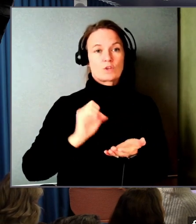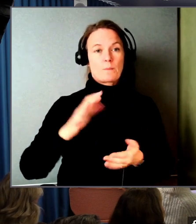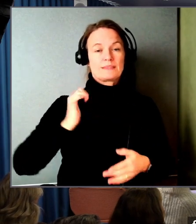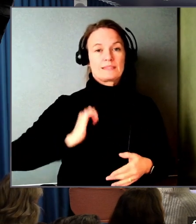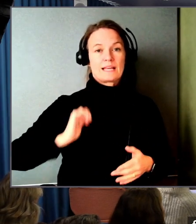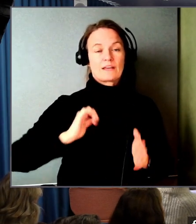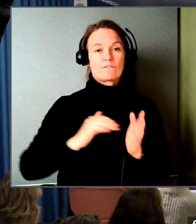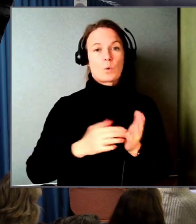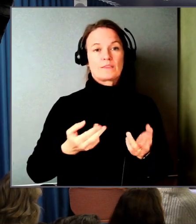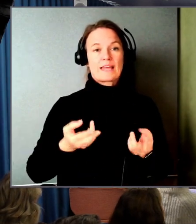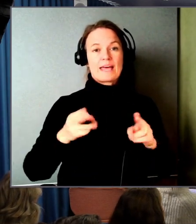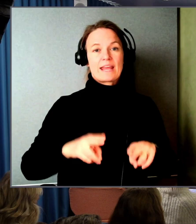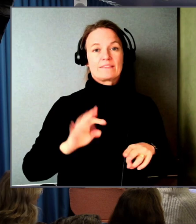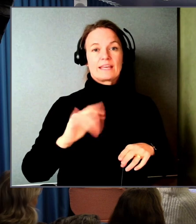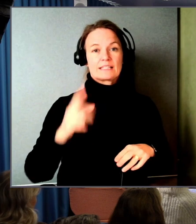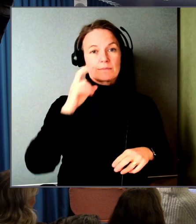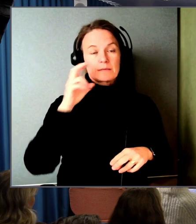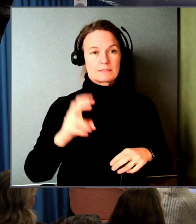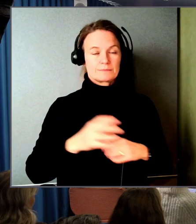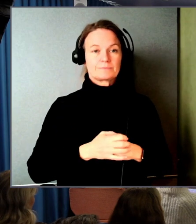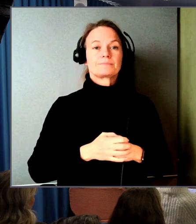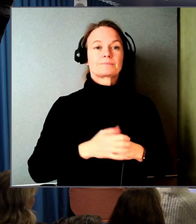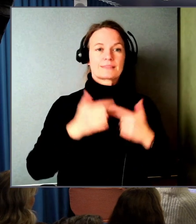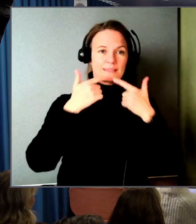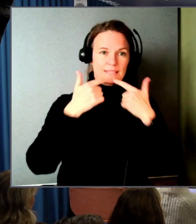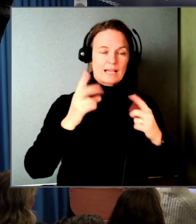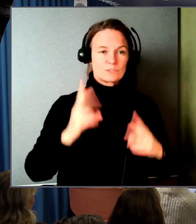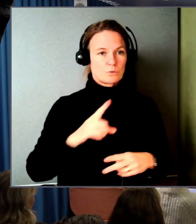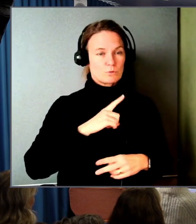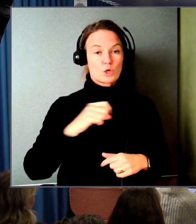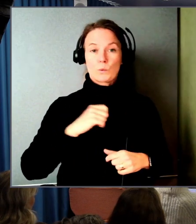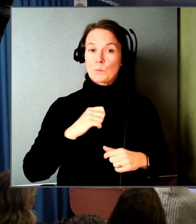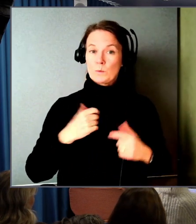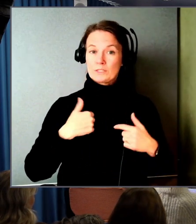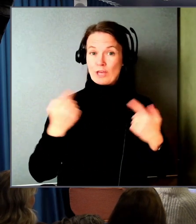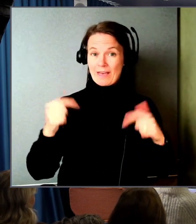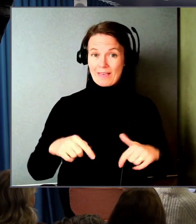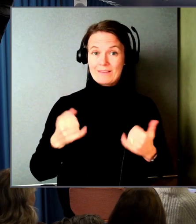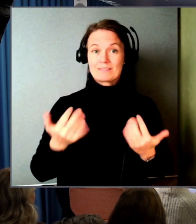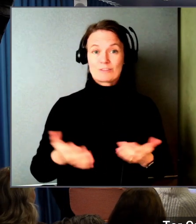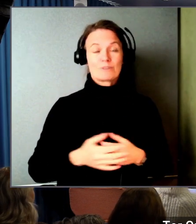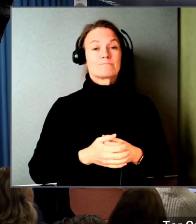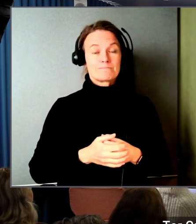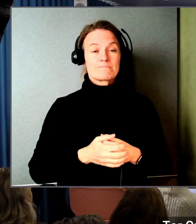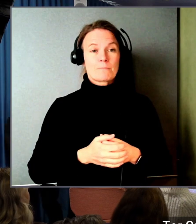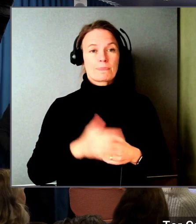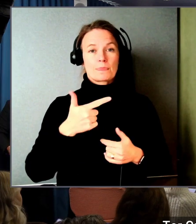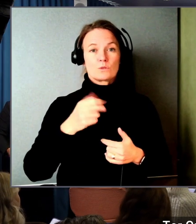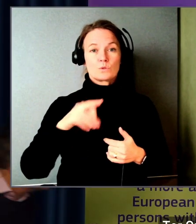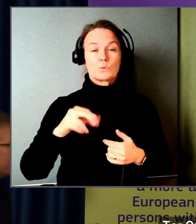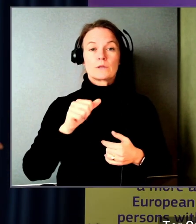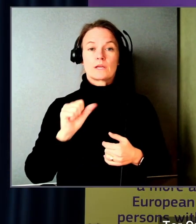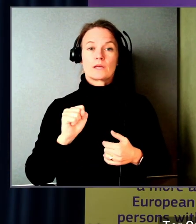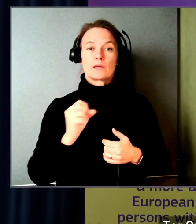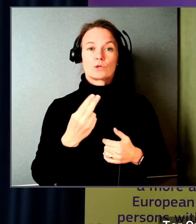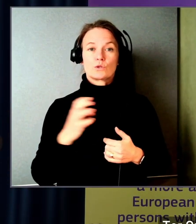ur ett rättighetsperspektiv. Tack så hemskt mycket. Jätteroligt att vara här idag. Thor Gustafsson heter jag